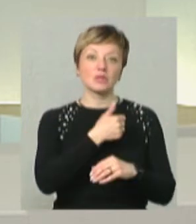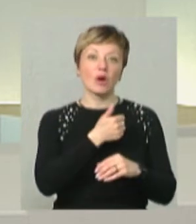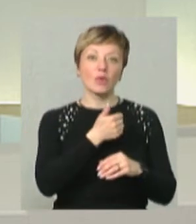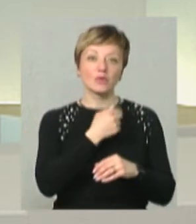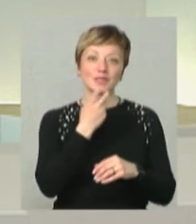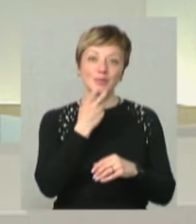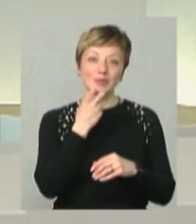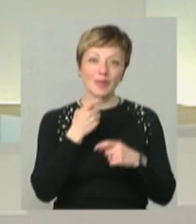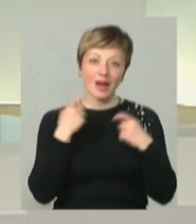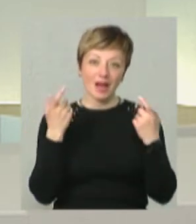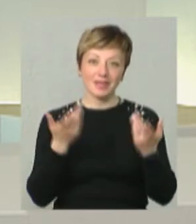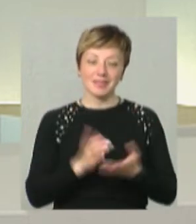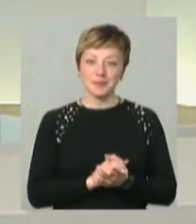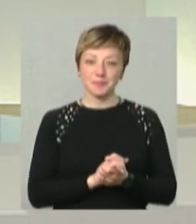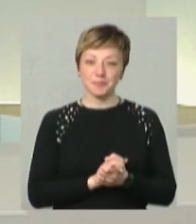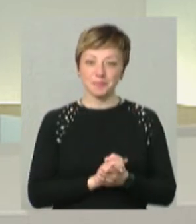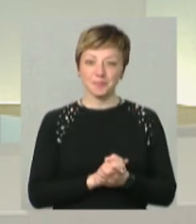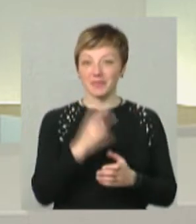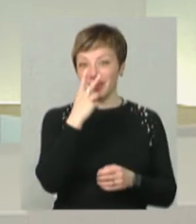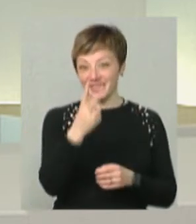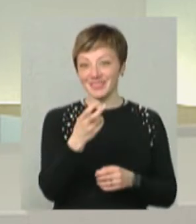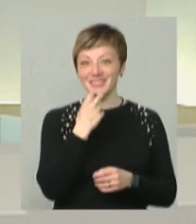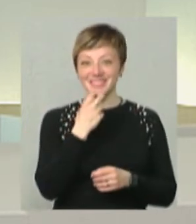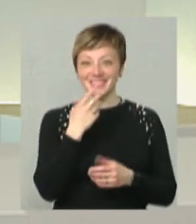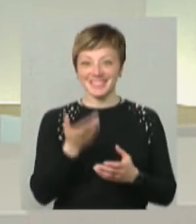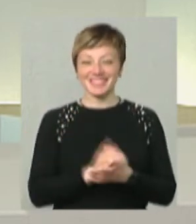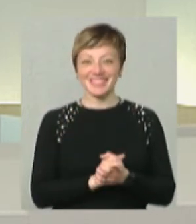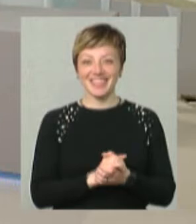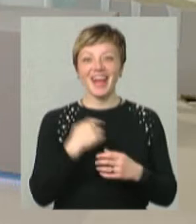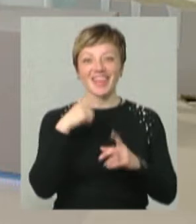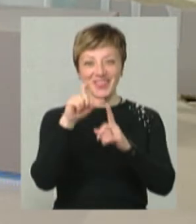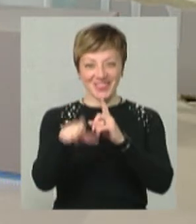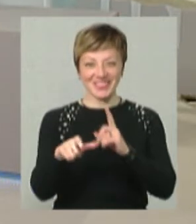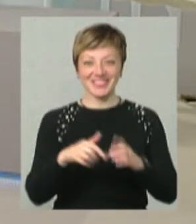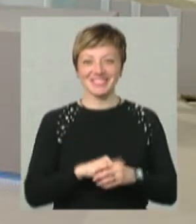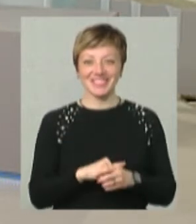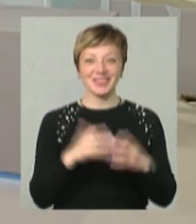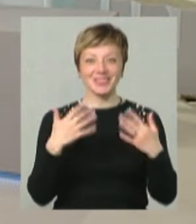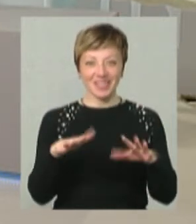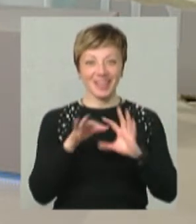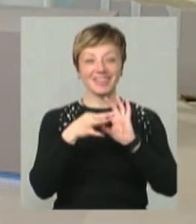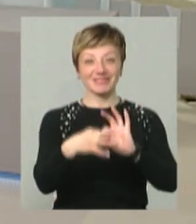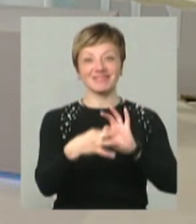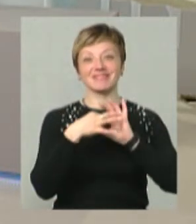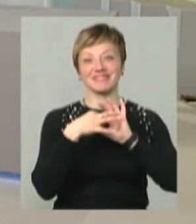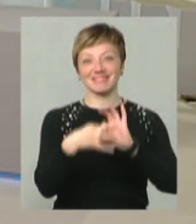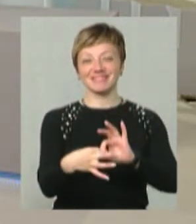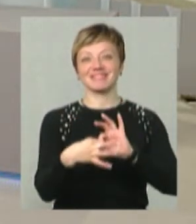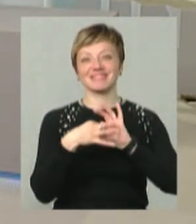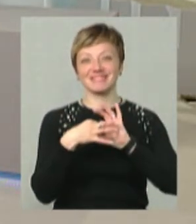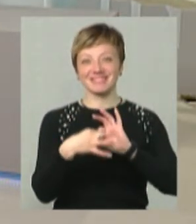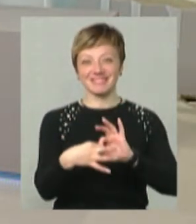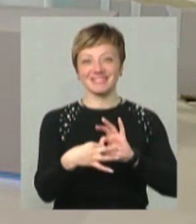посміхатися і так далі. Ось я на вас дивлюся і посміхаюся. А я вам у відповідь. Оце називав Станіславський